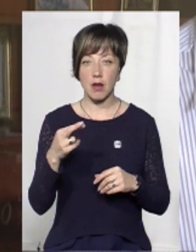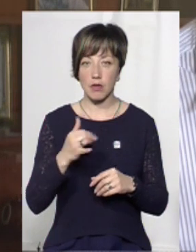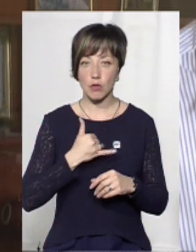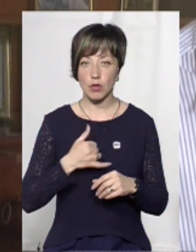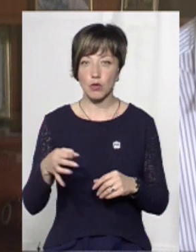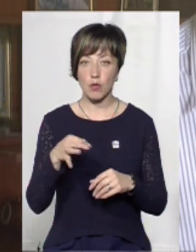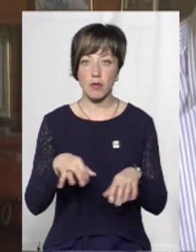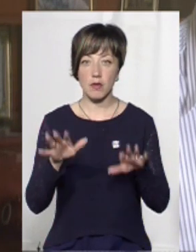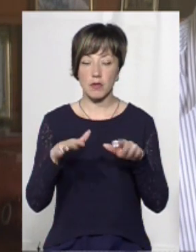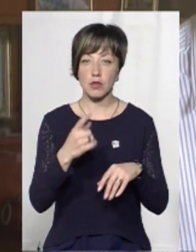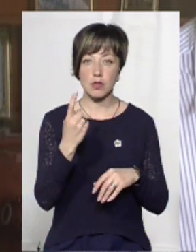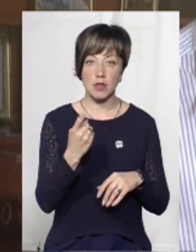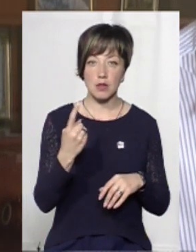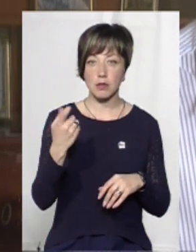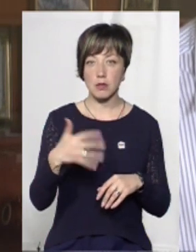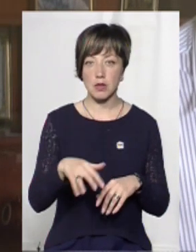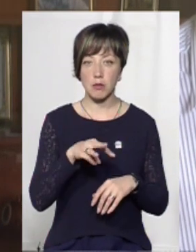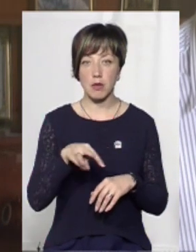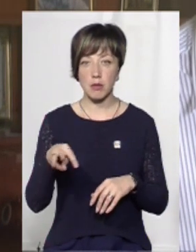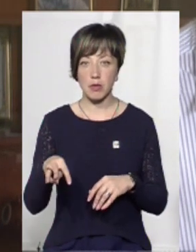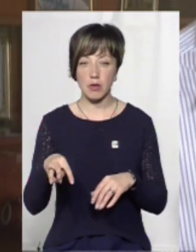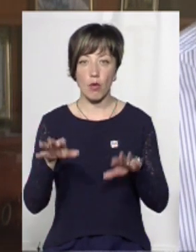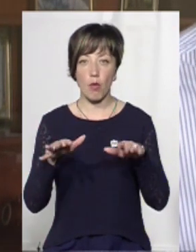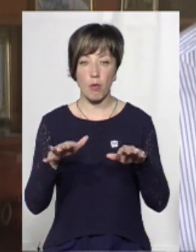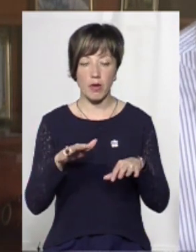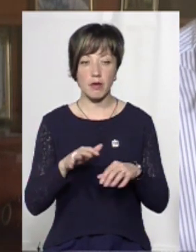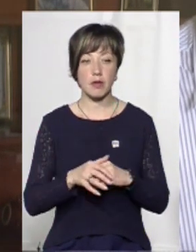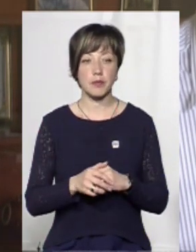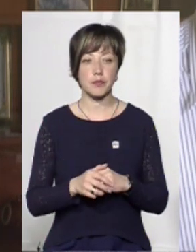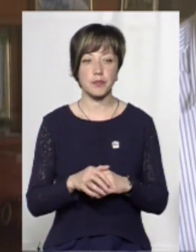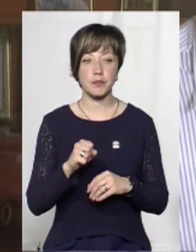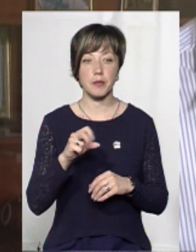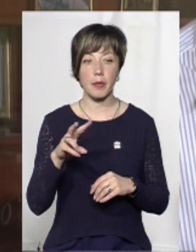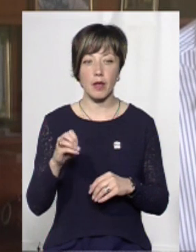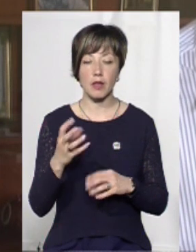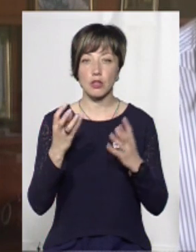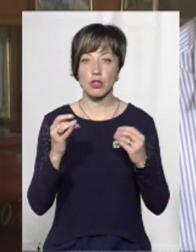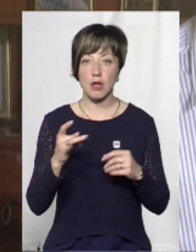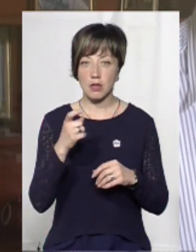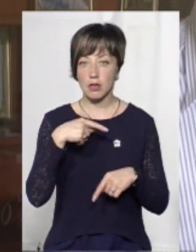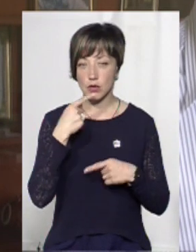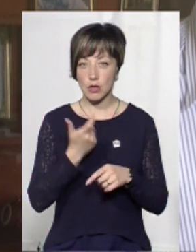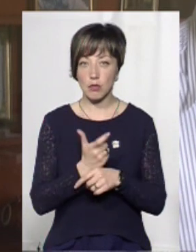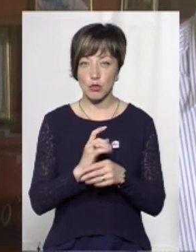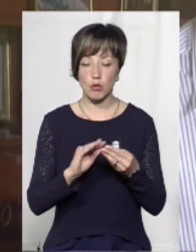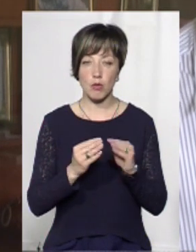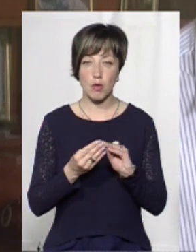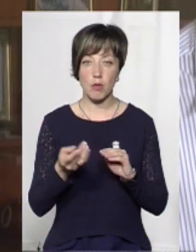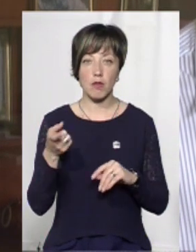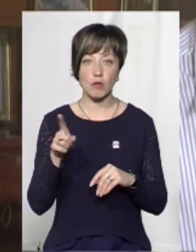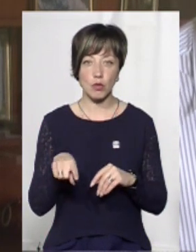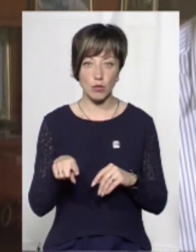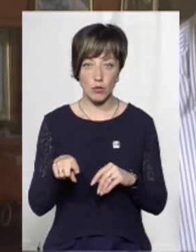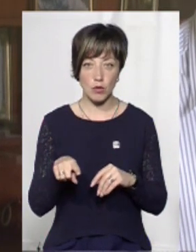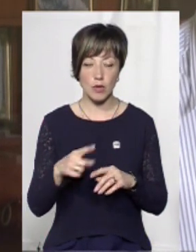випало від 100 до 150 міліметрів опадів. Але, я ще раз скажу, найбільша проблема саме в тому, що